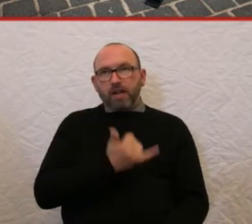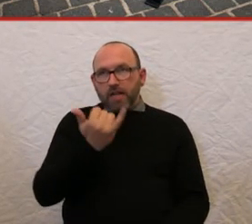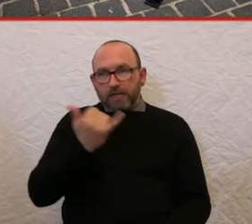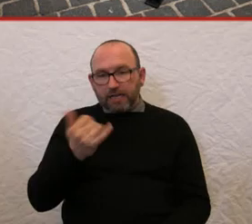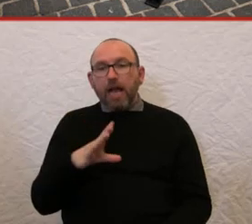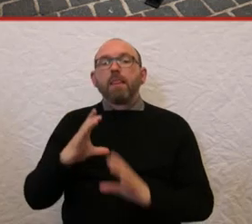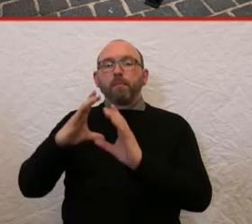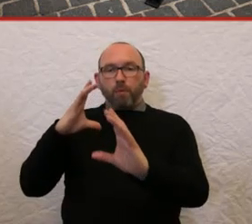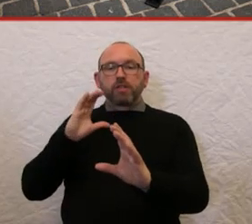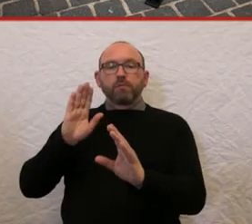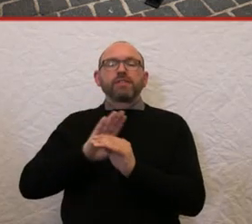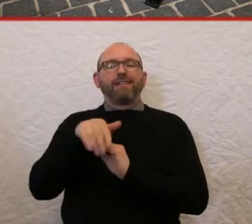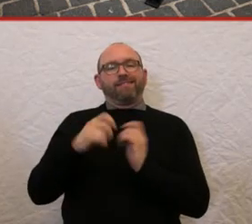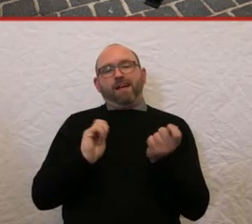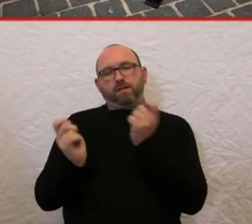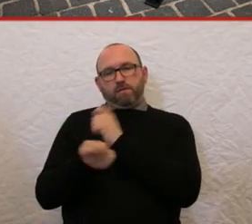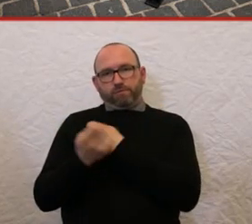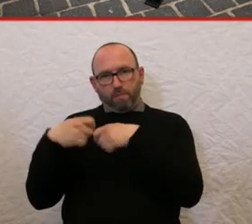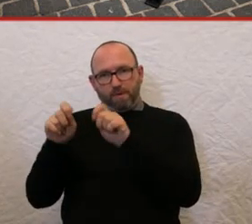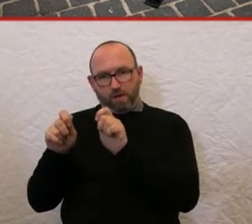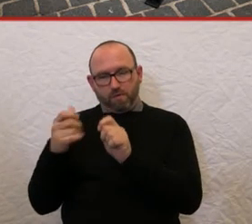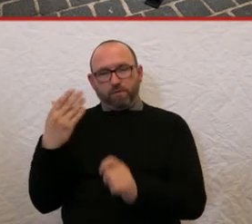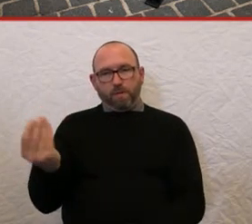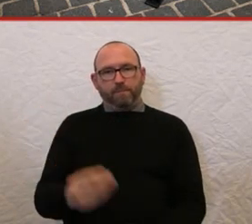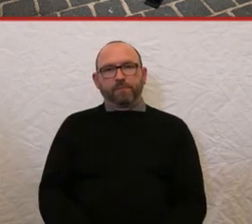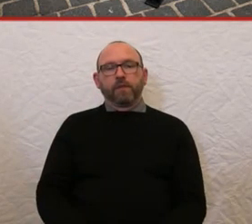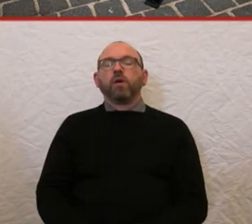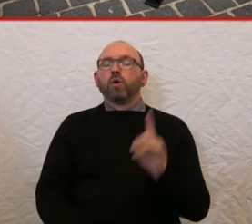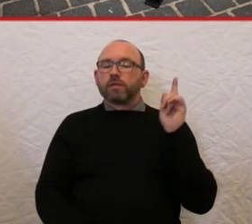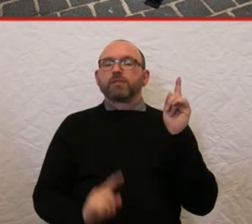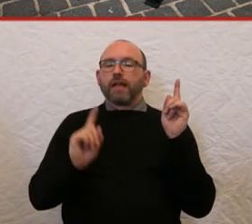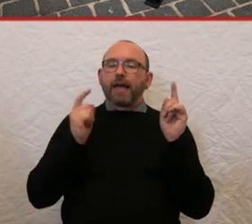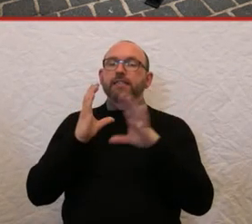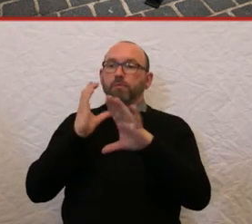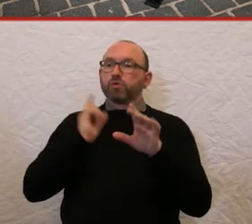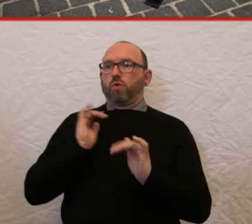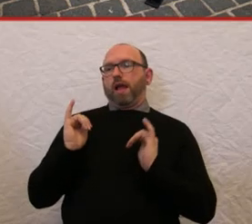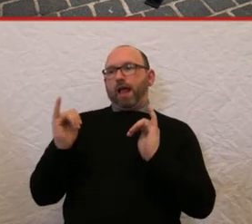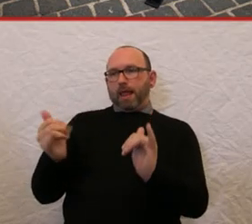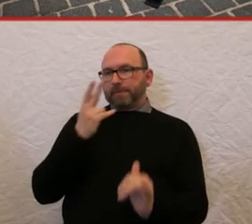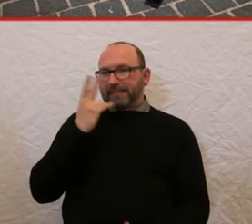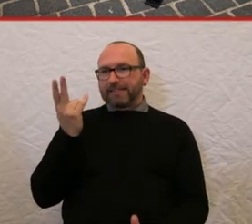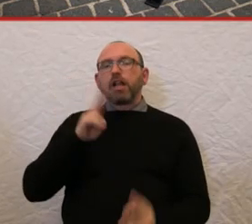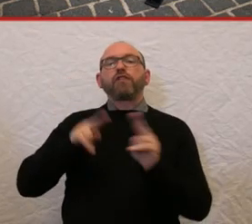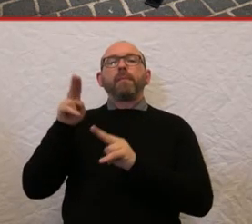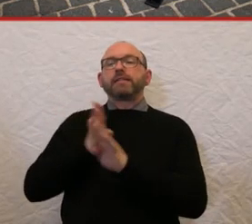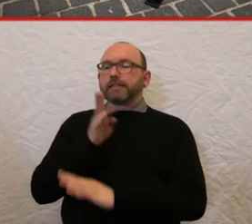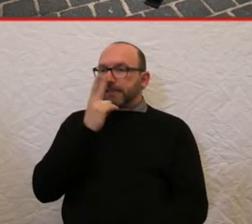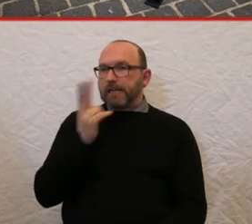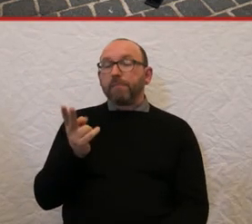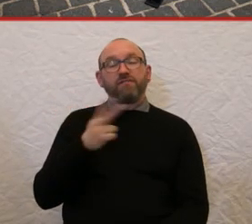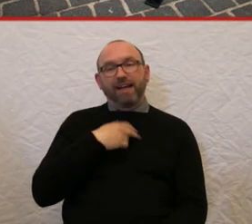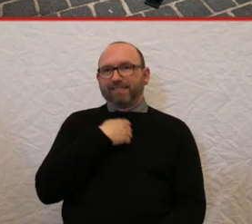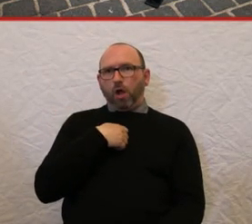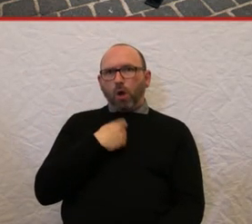denen die Busse nachgerüstet werden müssen. Und das ist der erste Bus, den ich jetzt so erlebt habe auf einer Messe. Finde ich auch ein bisschen traurig.